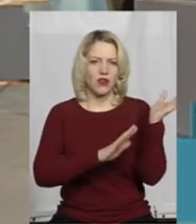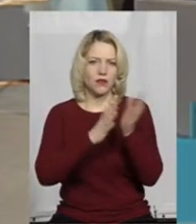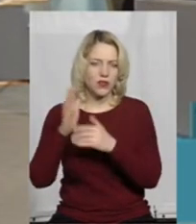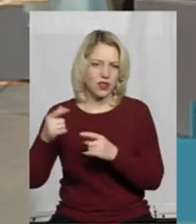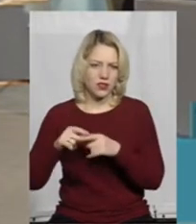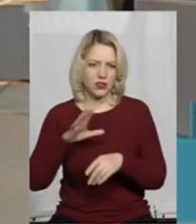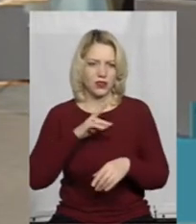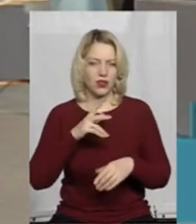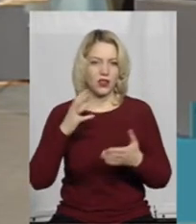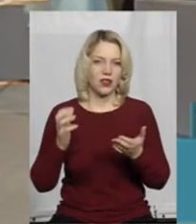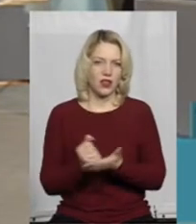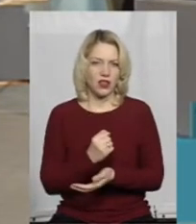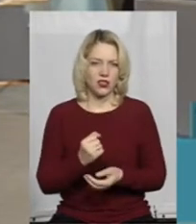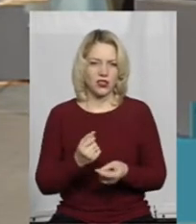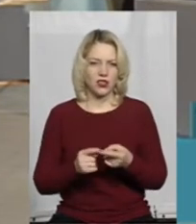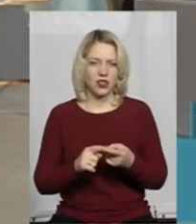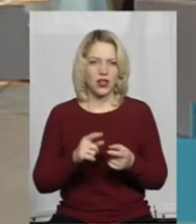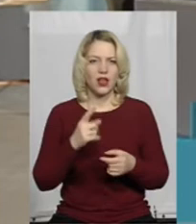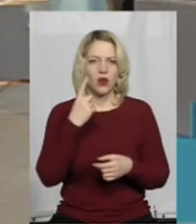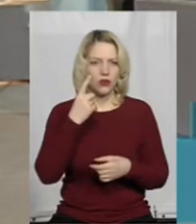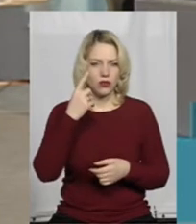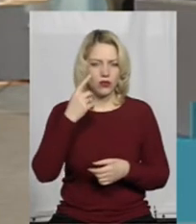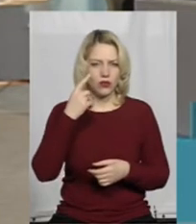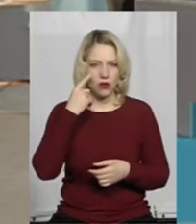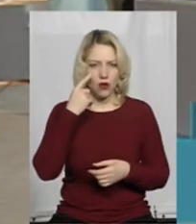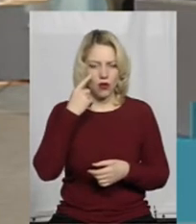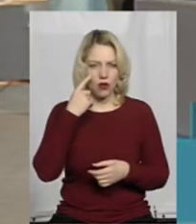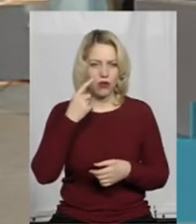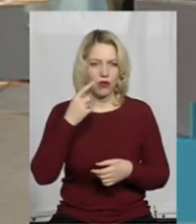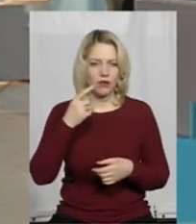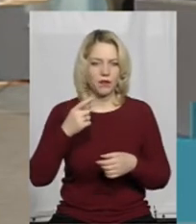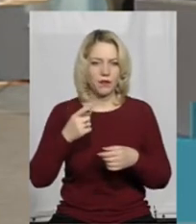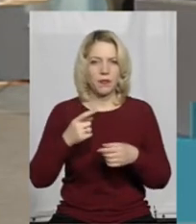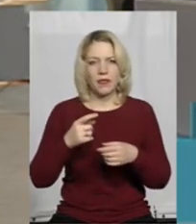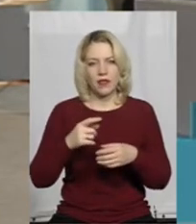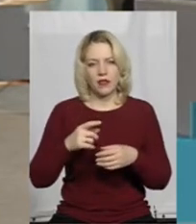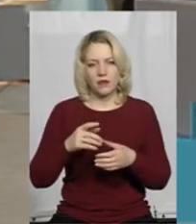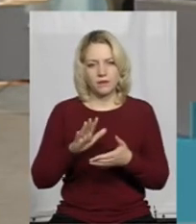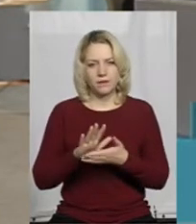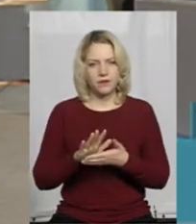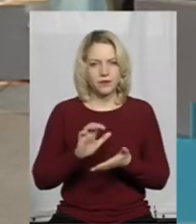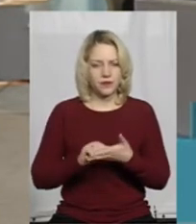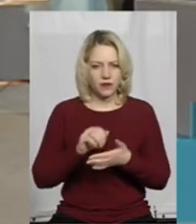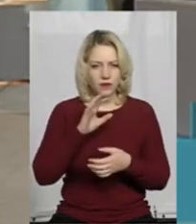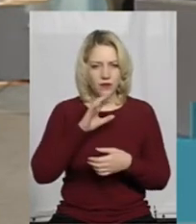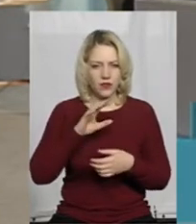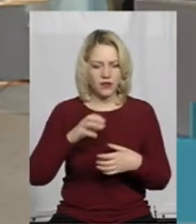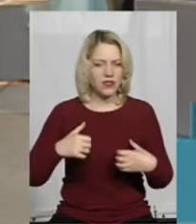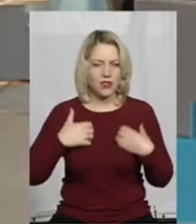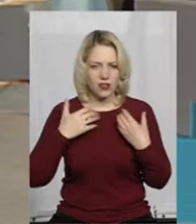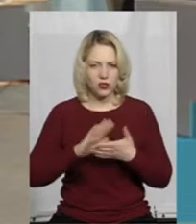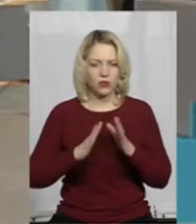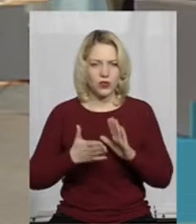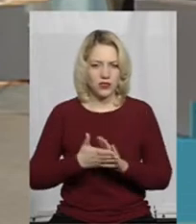сліпу на одне око кобилу, з того ока сочиться, кобилу треба явно лікувати. Вона в жахливому